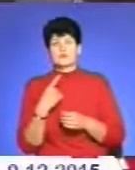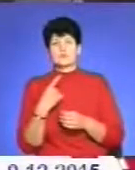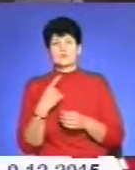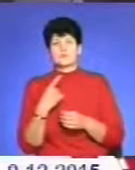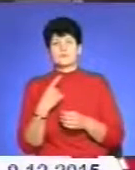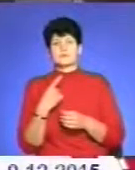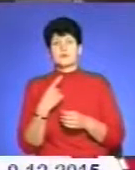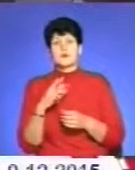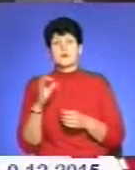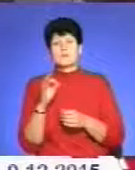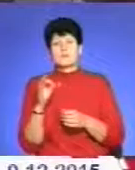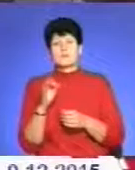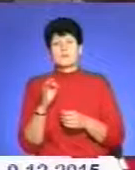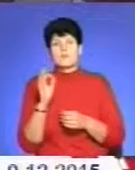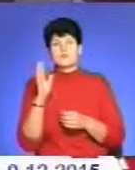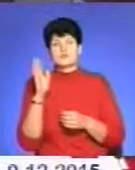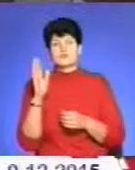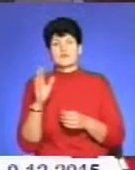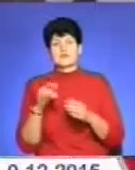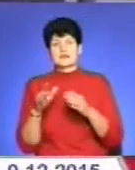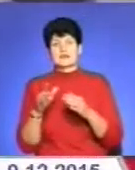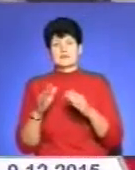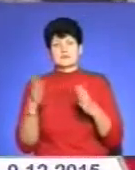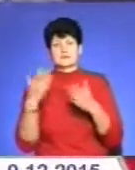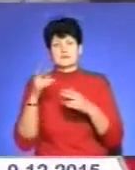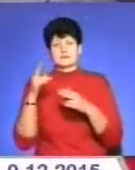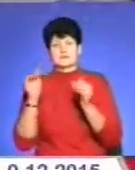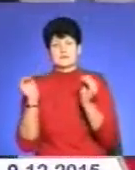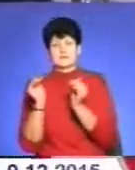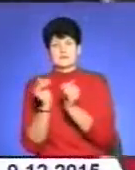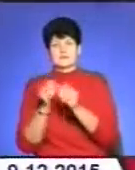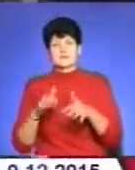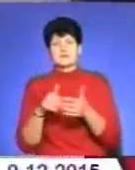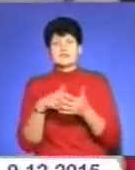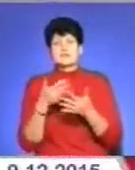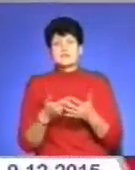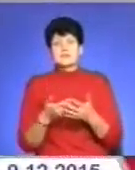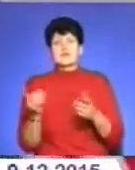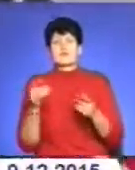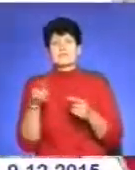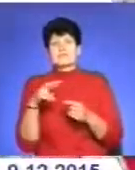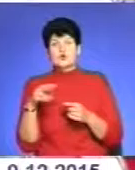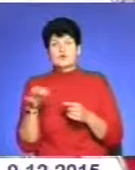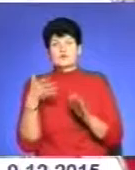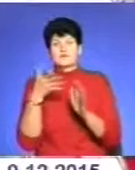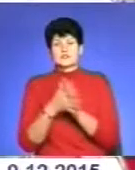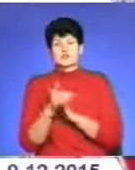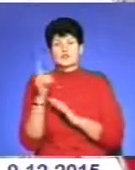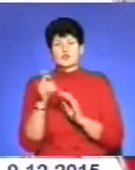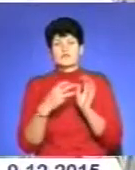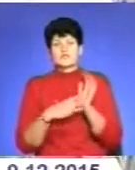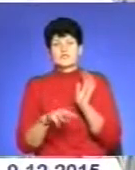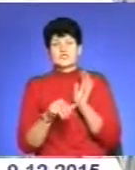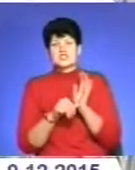прогнозуємо вихід з піку звернень. У листопаді цього року на виплату субсидій в області витрачено 186